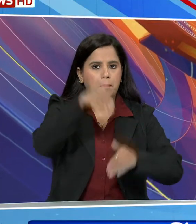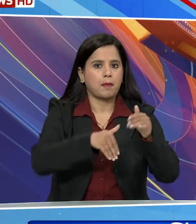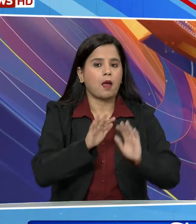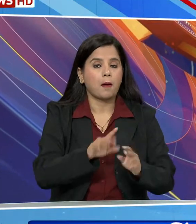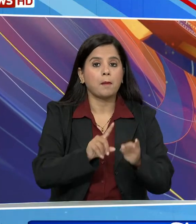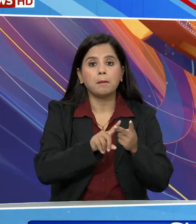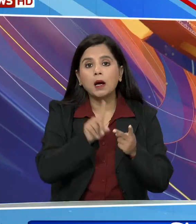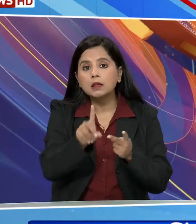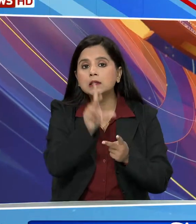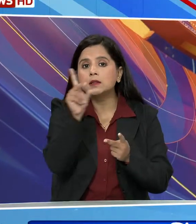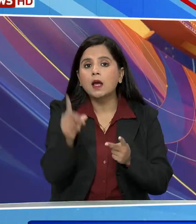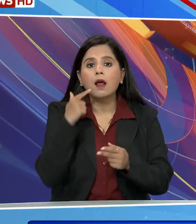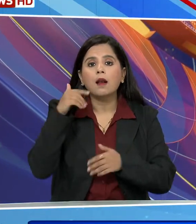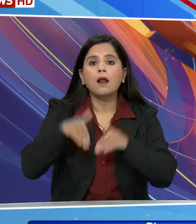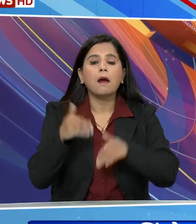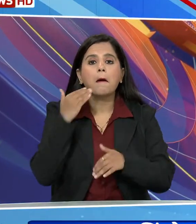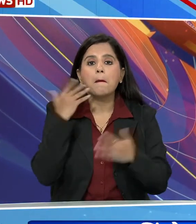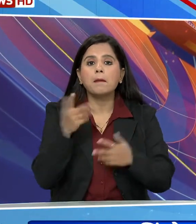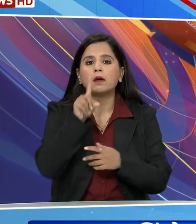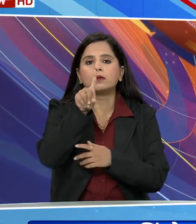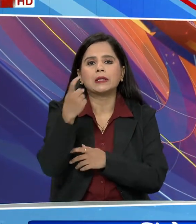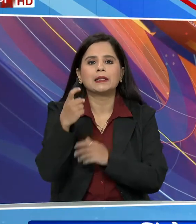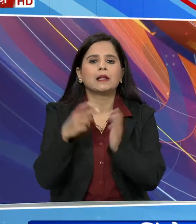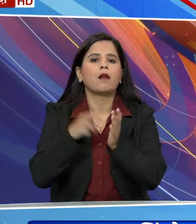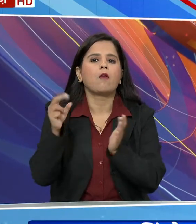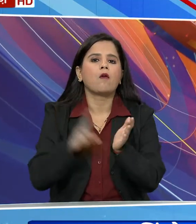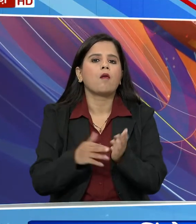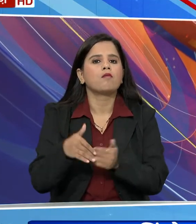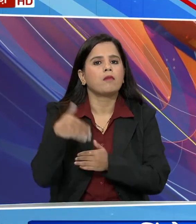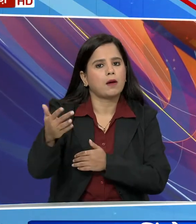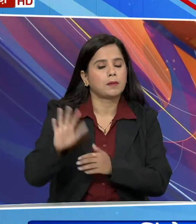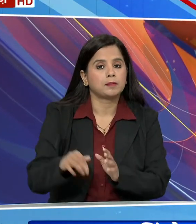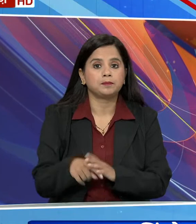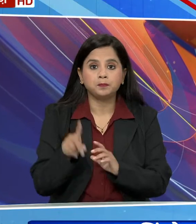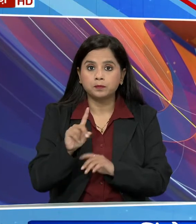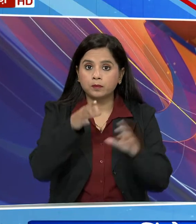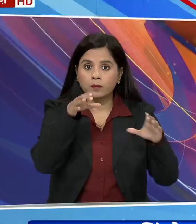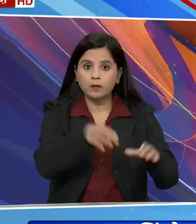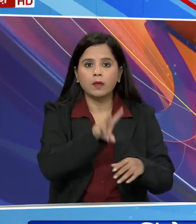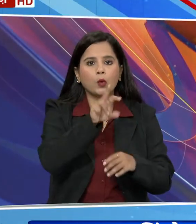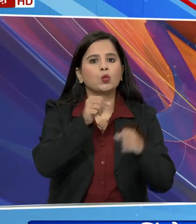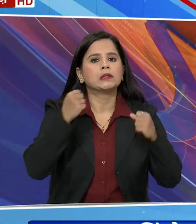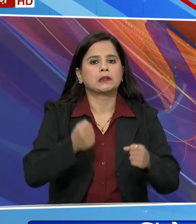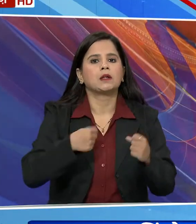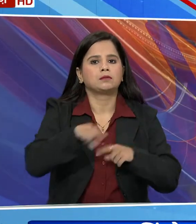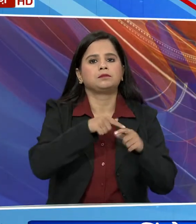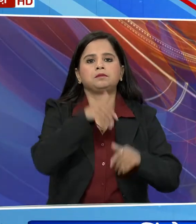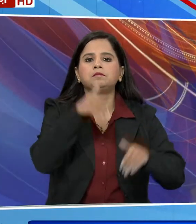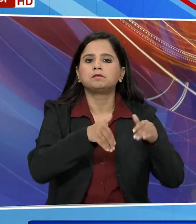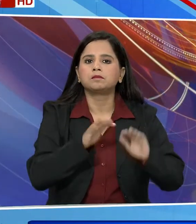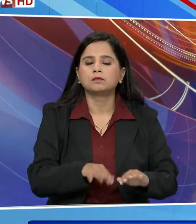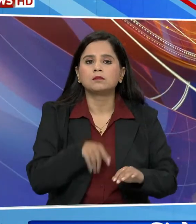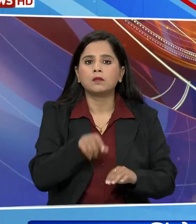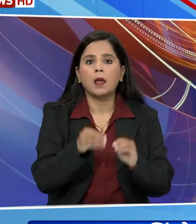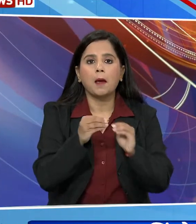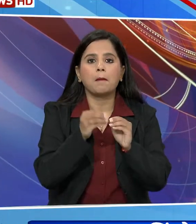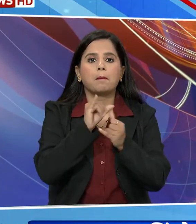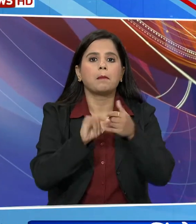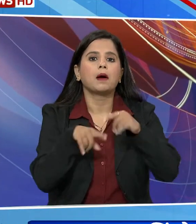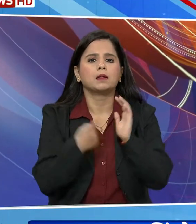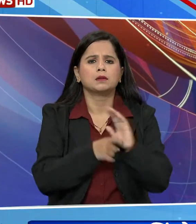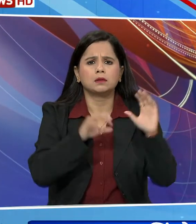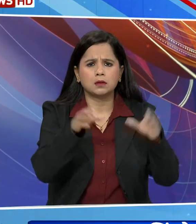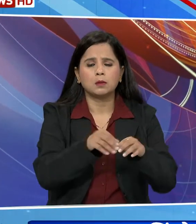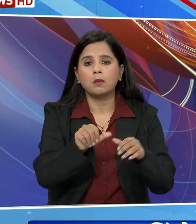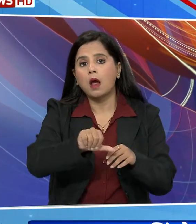होनी है जबकि दूसरे चरण की वोटिंग 17 नमंबर को होगी पहले फेस में 20 सीटों पर मदान जिसमें बस्तर संभाग के